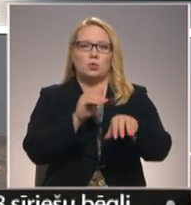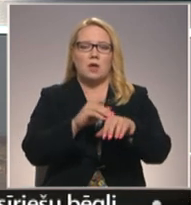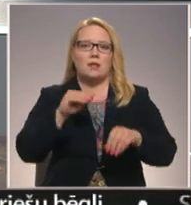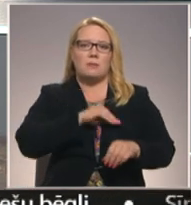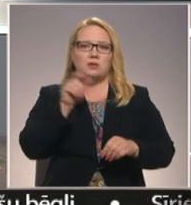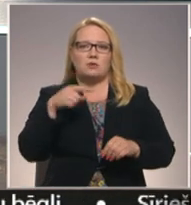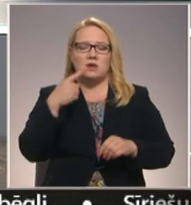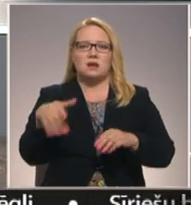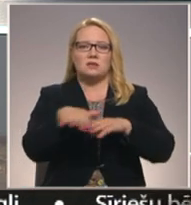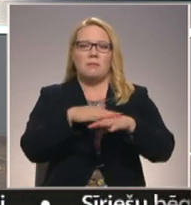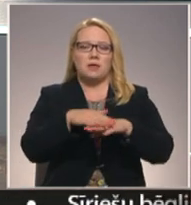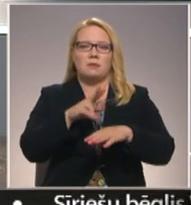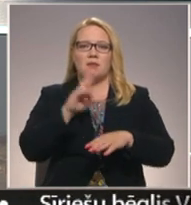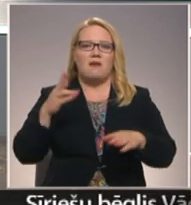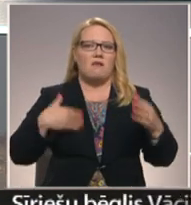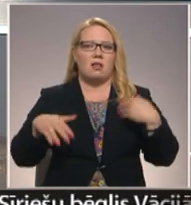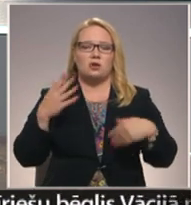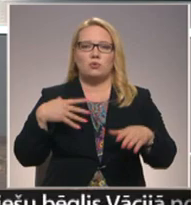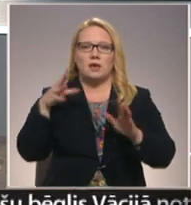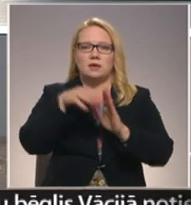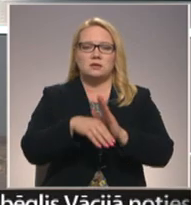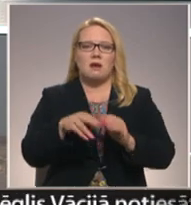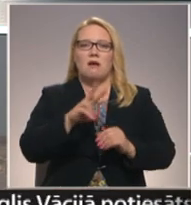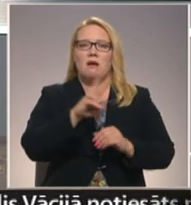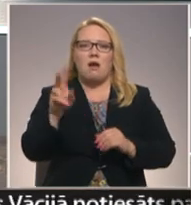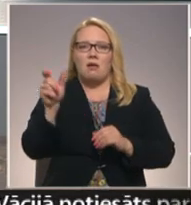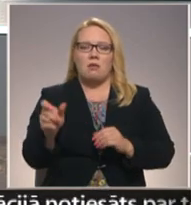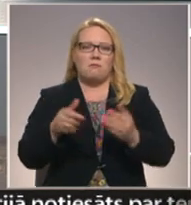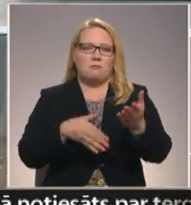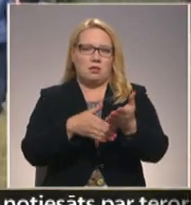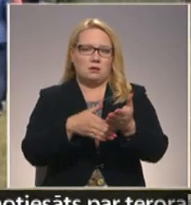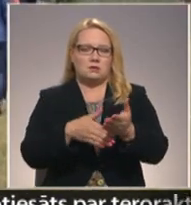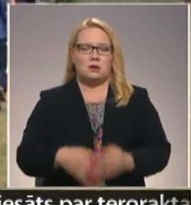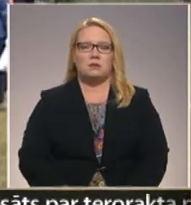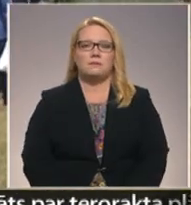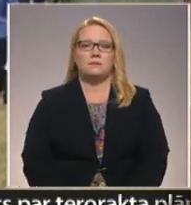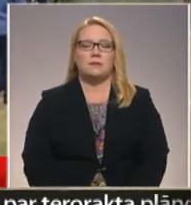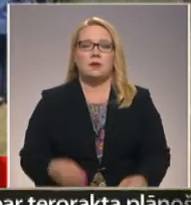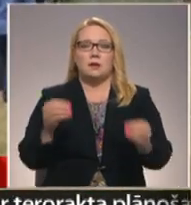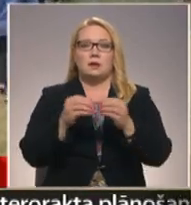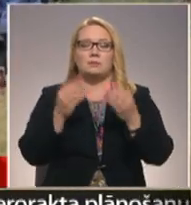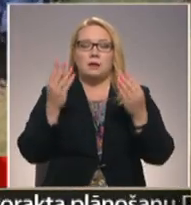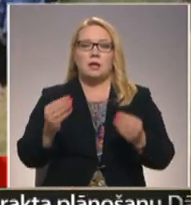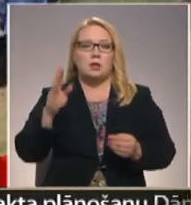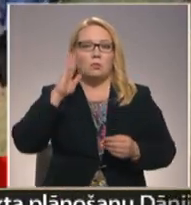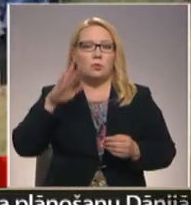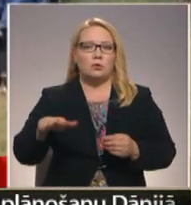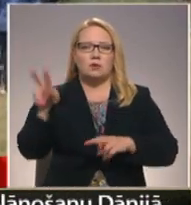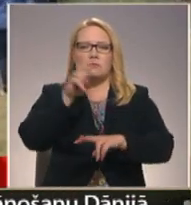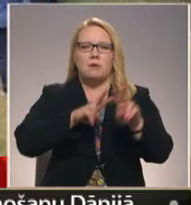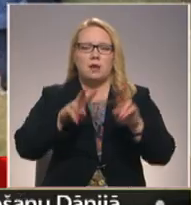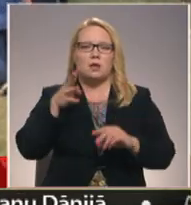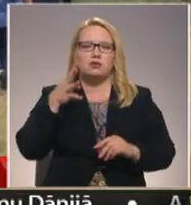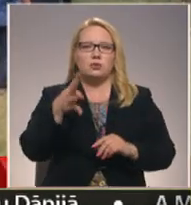raksturo, kā sabiedrības nevēlēšanos iesaistīties, kādam palīdzēt. Desmit dienas zēnu meklē vairāk nekā